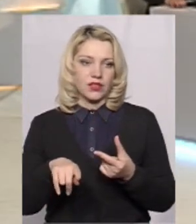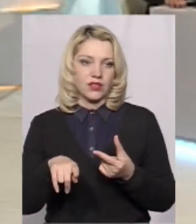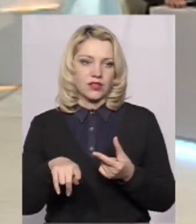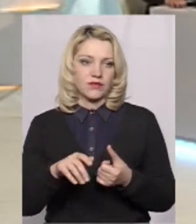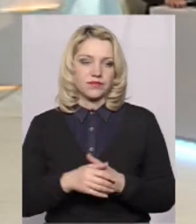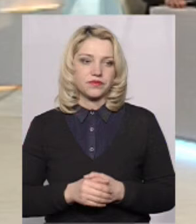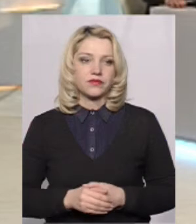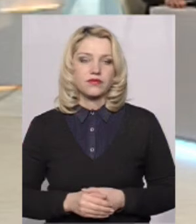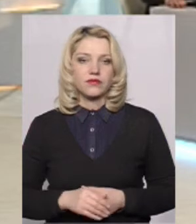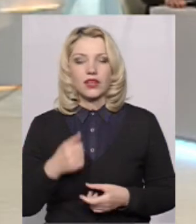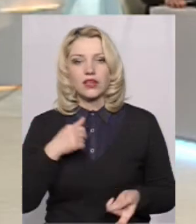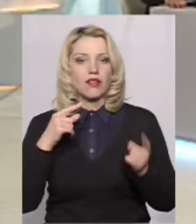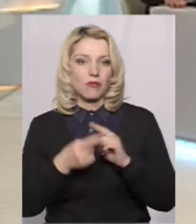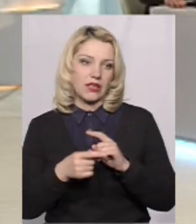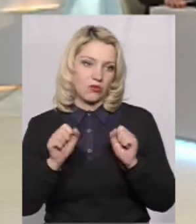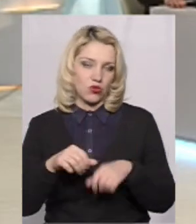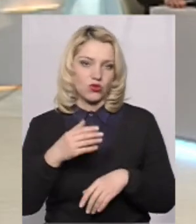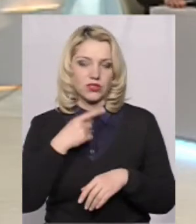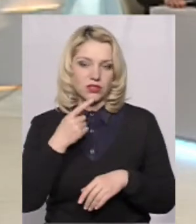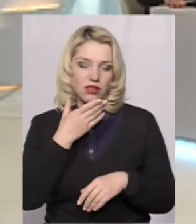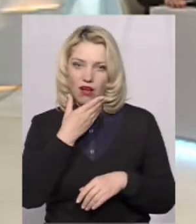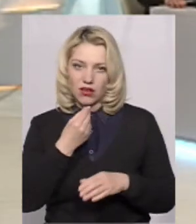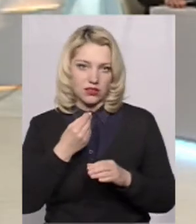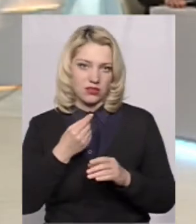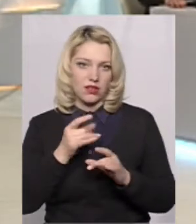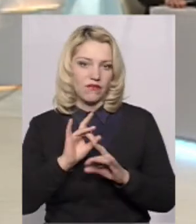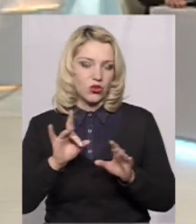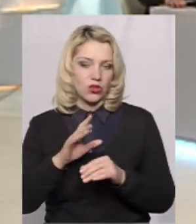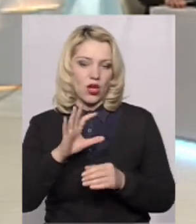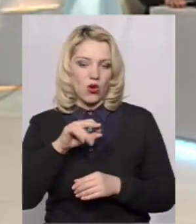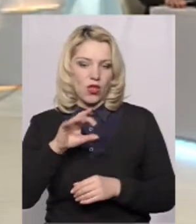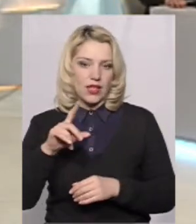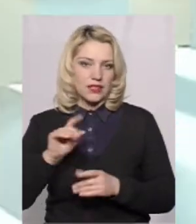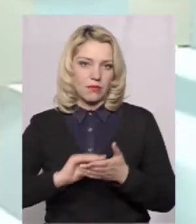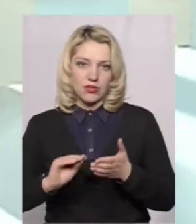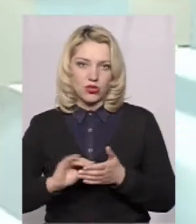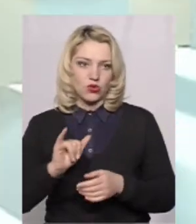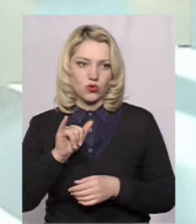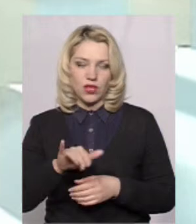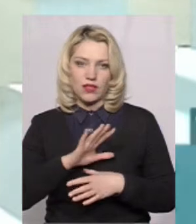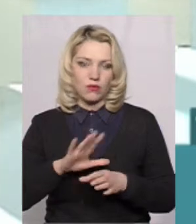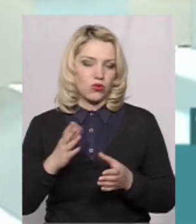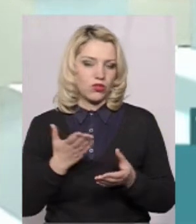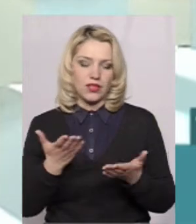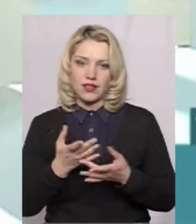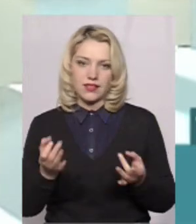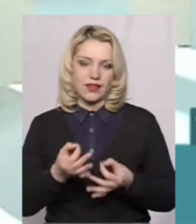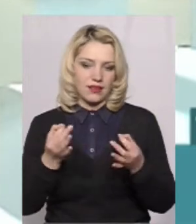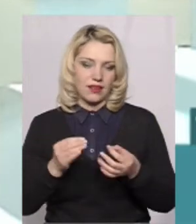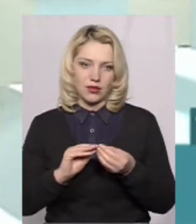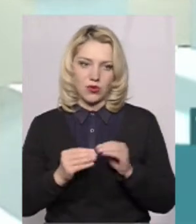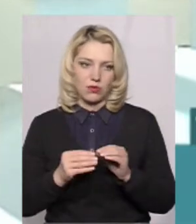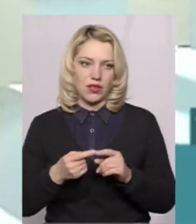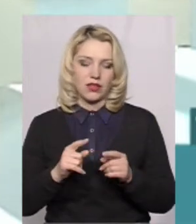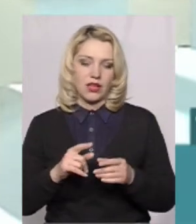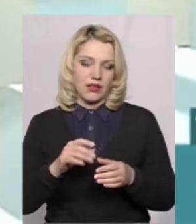гарні, я ще можу навпаки сказати, гарні відгуки. Наприклад, мама Олеся пишить, що в неї не було ніяких проблем, ледь не